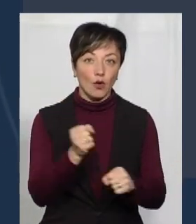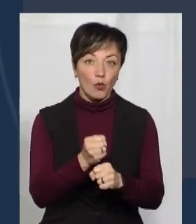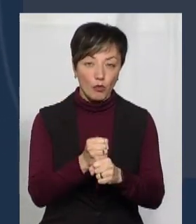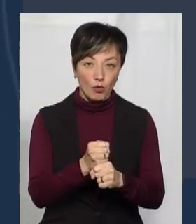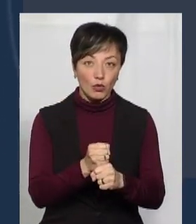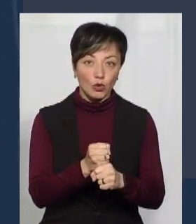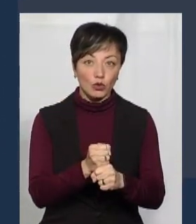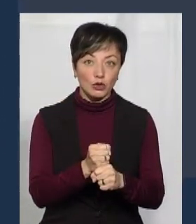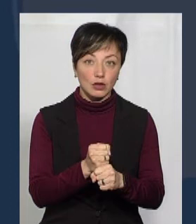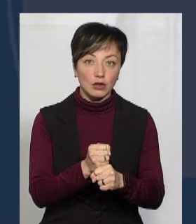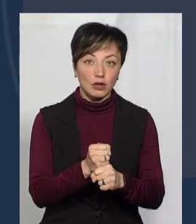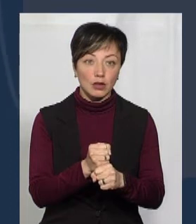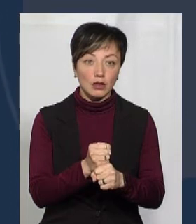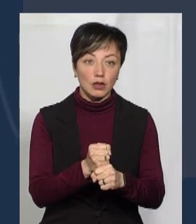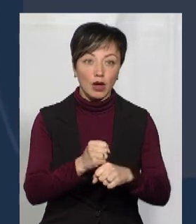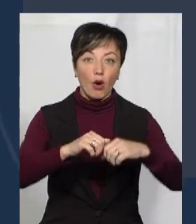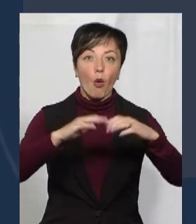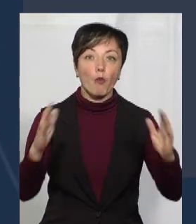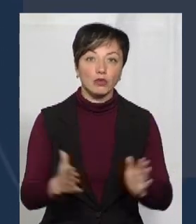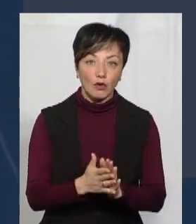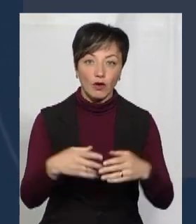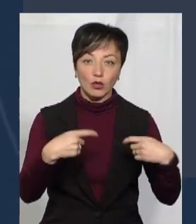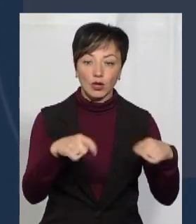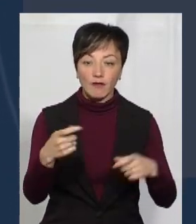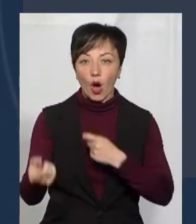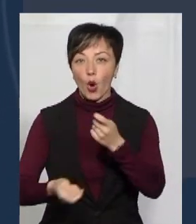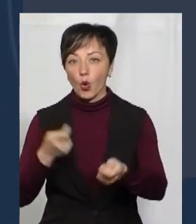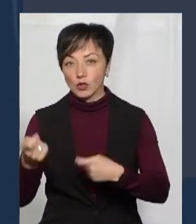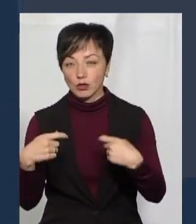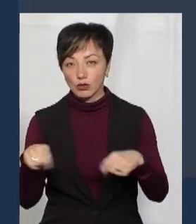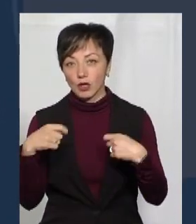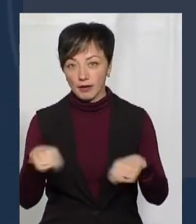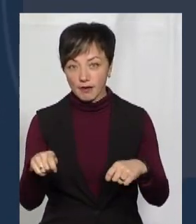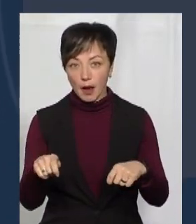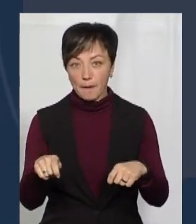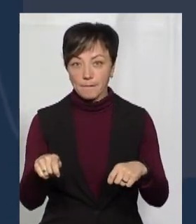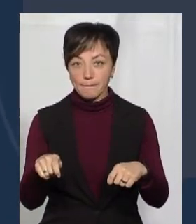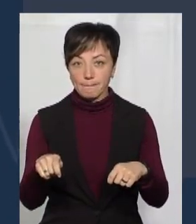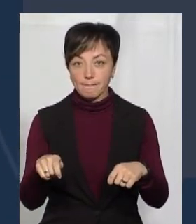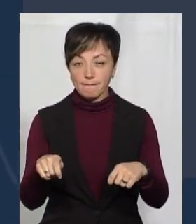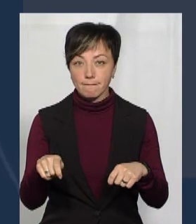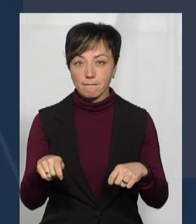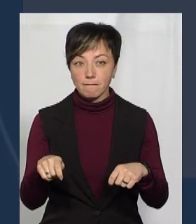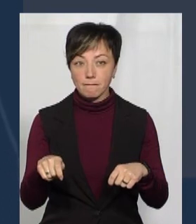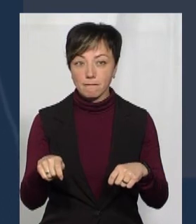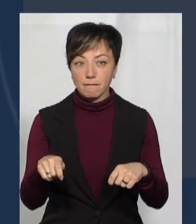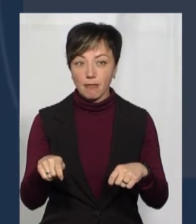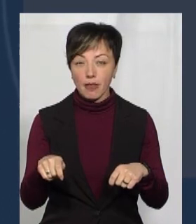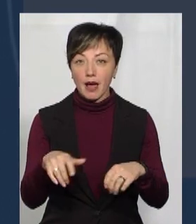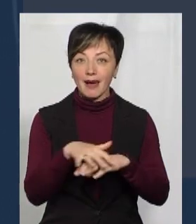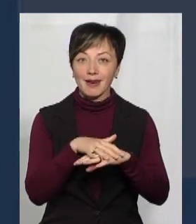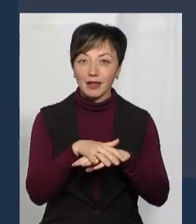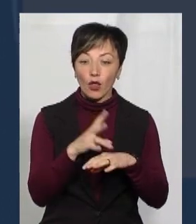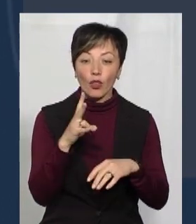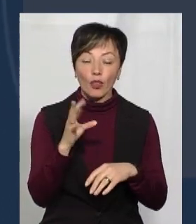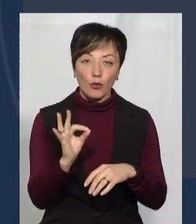і, як кажуть, гуртової торгівлі і розвищної торгівлі промтоварної групи. Це можна підрозумувати ринки. Але, з